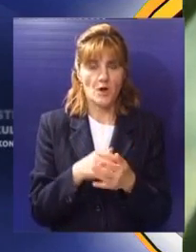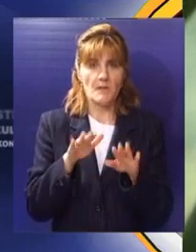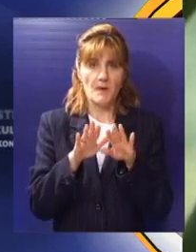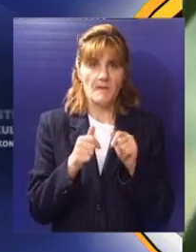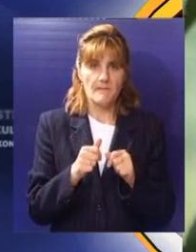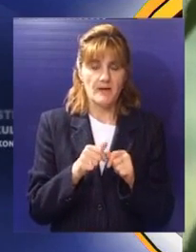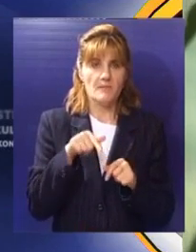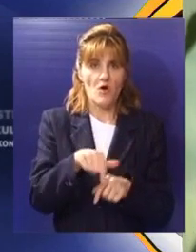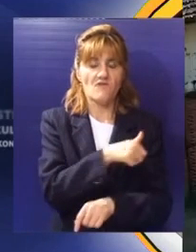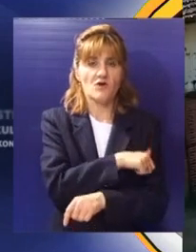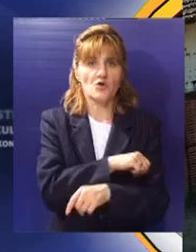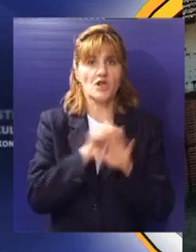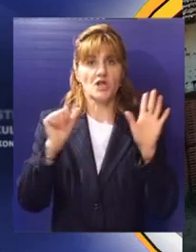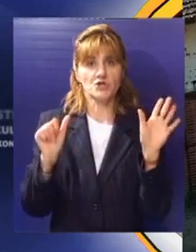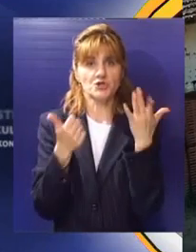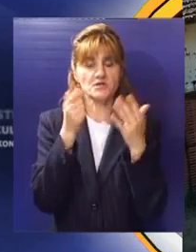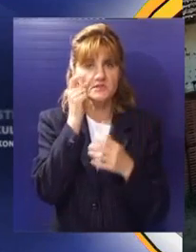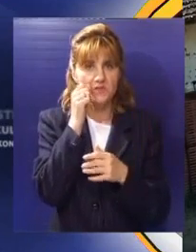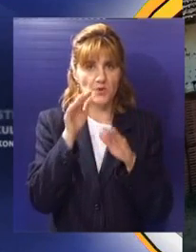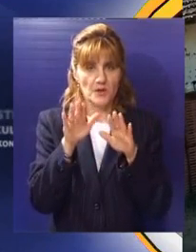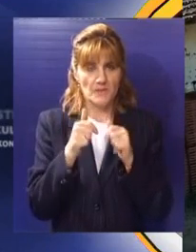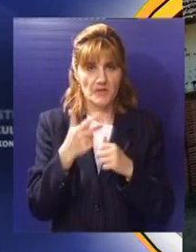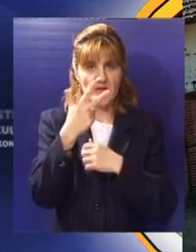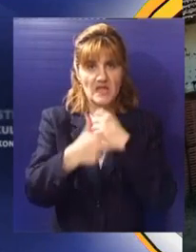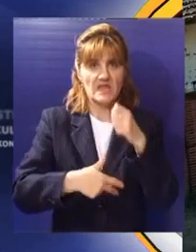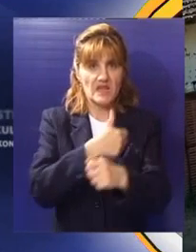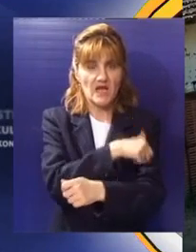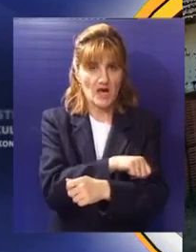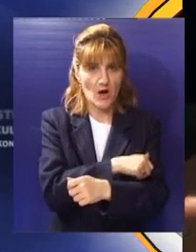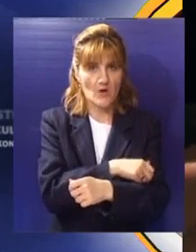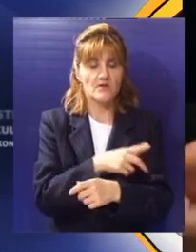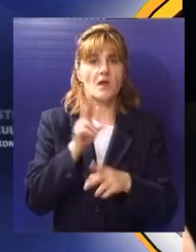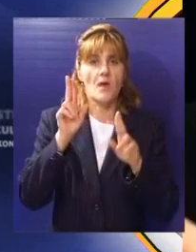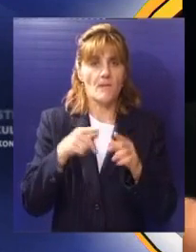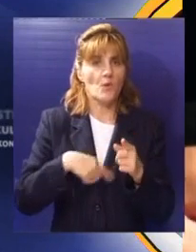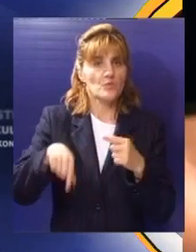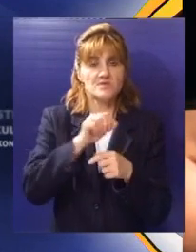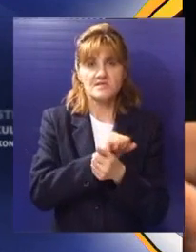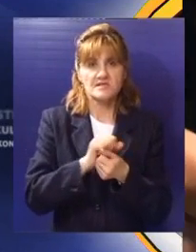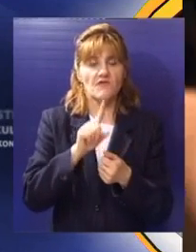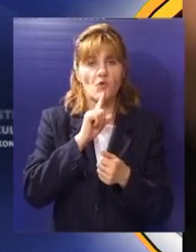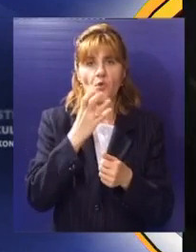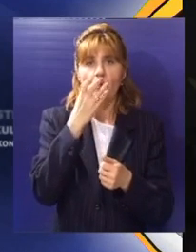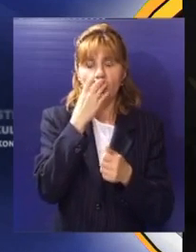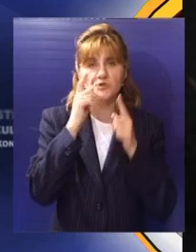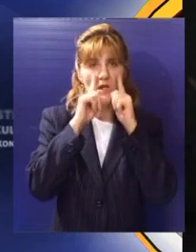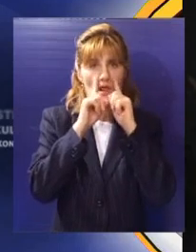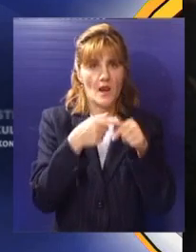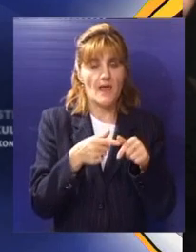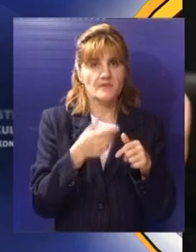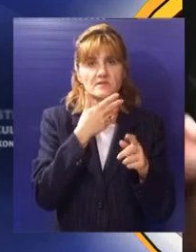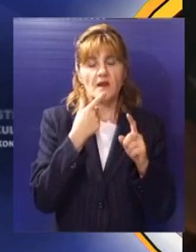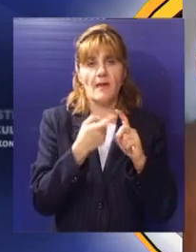primi 12 a od ove godine 16 korisnika. Program traje tri godine i mogu da se prijave svi koji žele da se izbore sa svojim